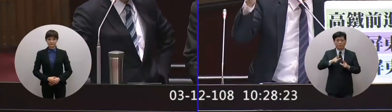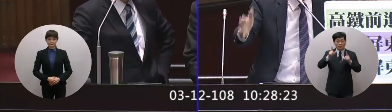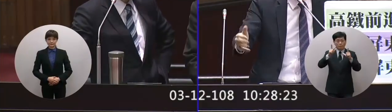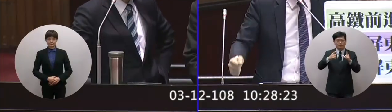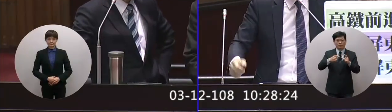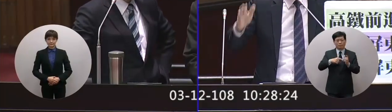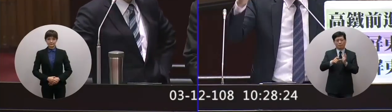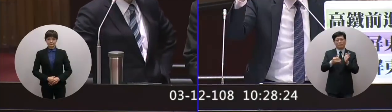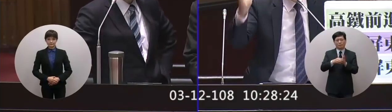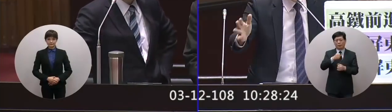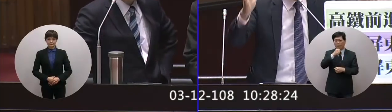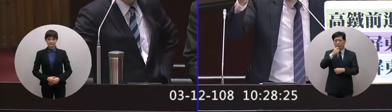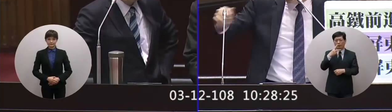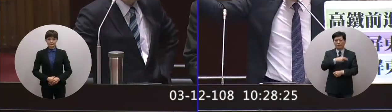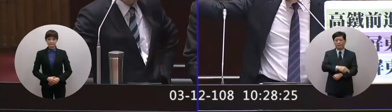東好謝謝